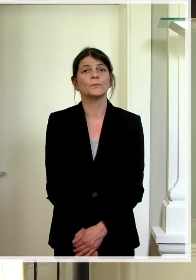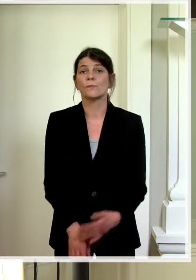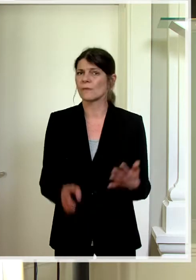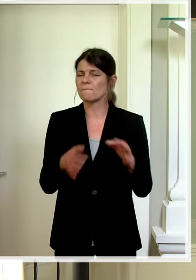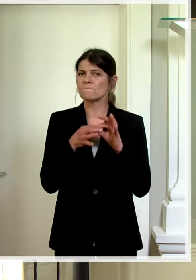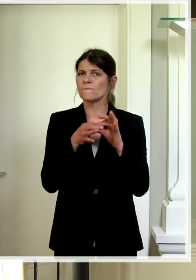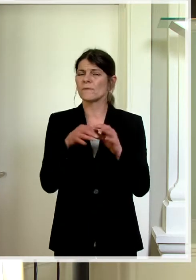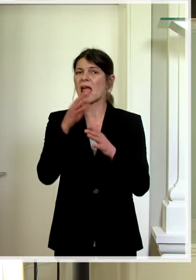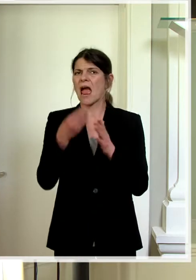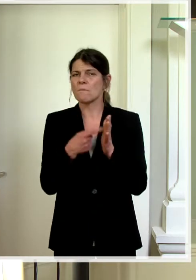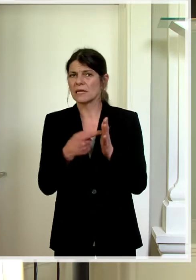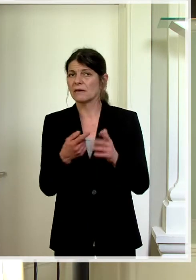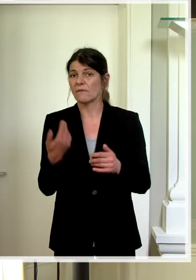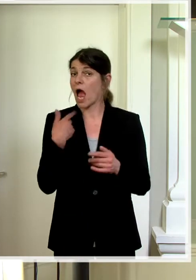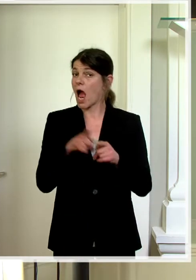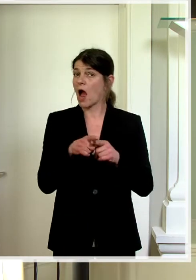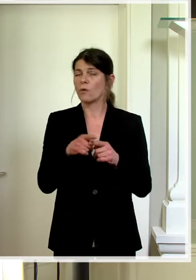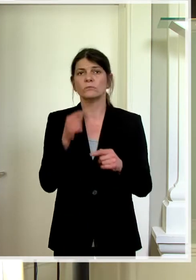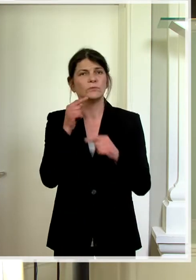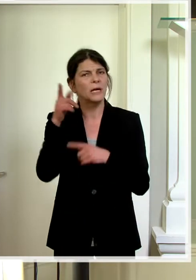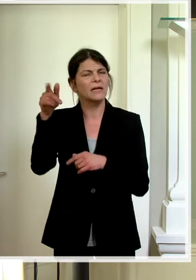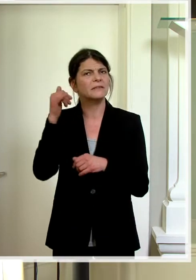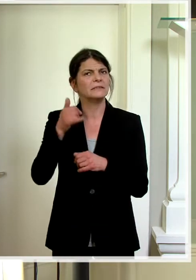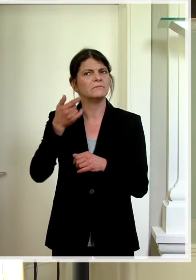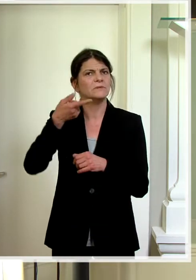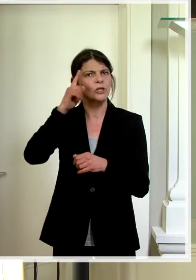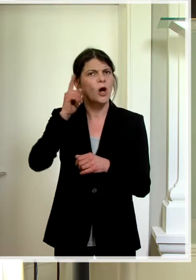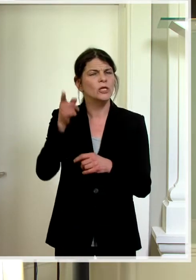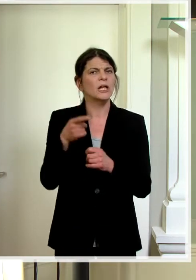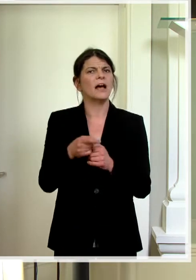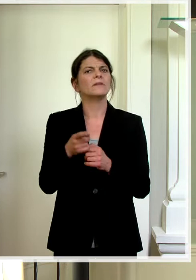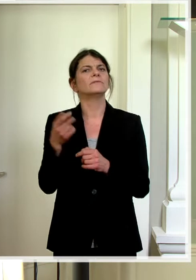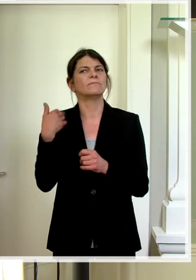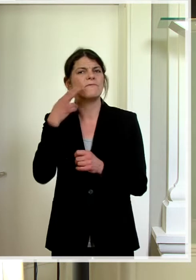Bezüglich App war man ja auch im Gespräch mit einem deutschen Star oder Unternehmen.